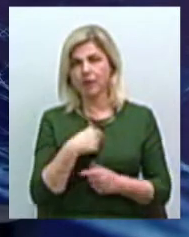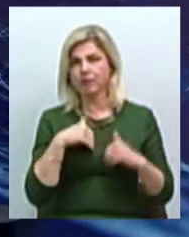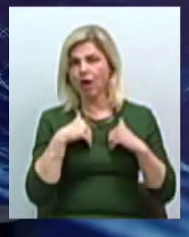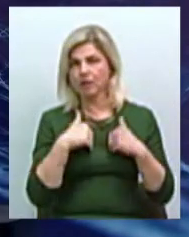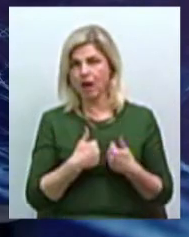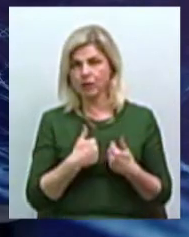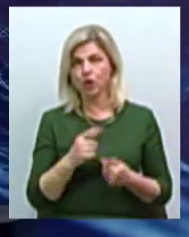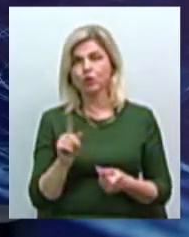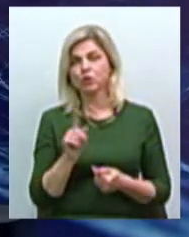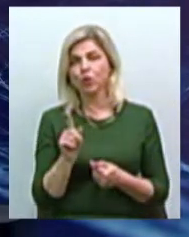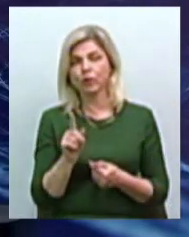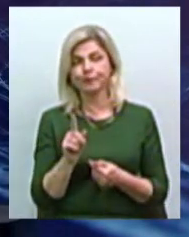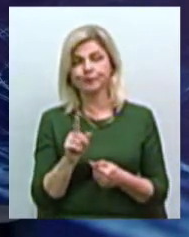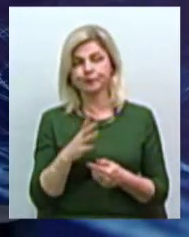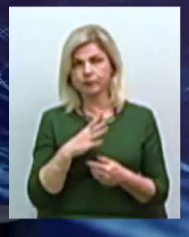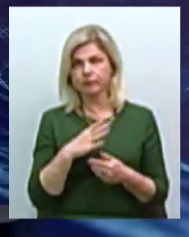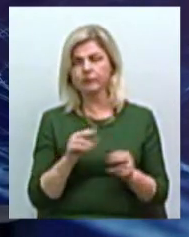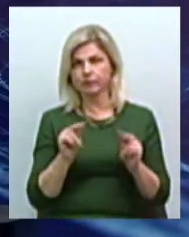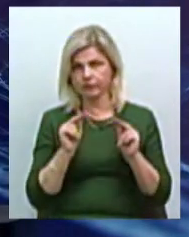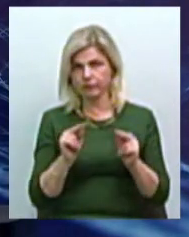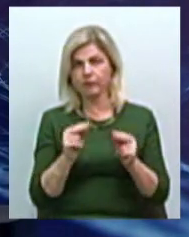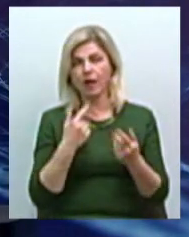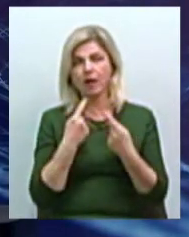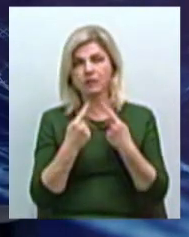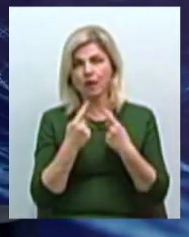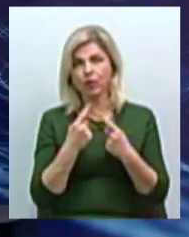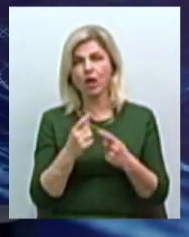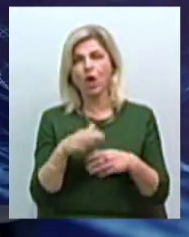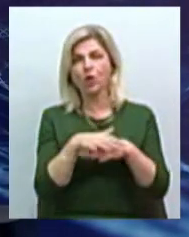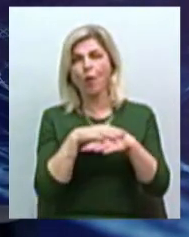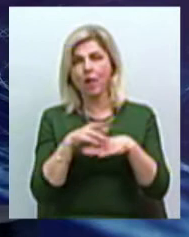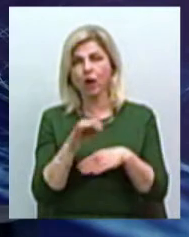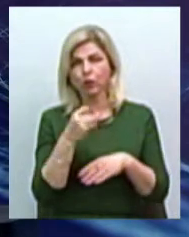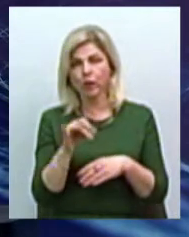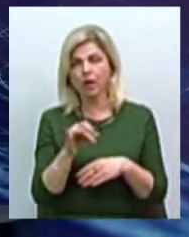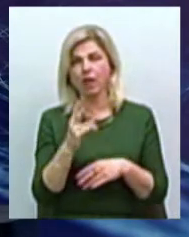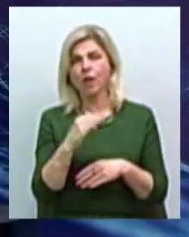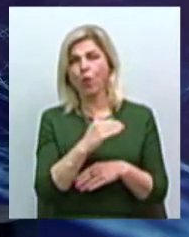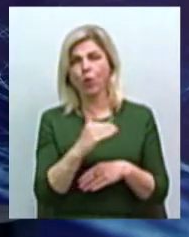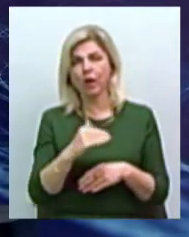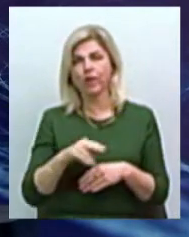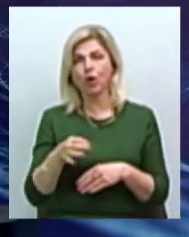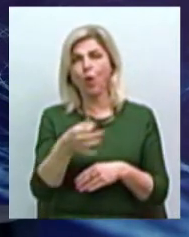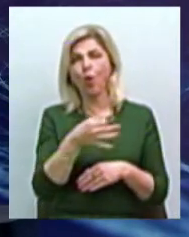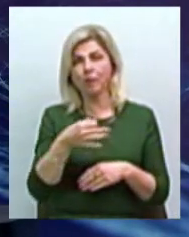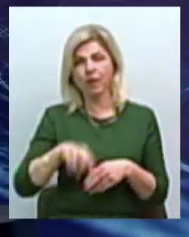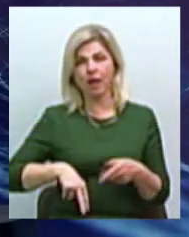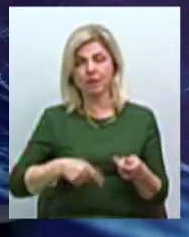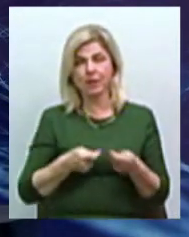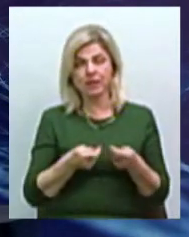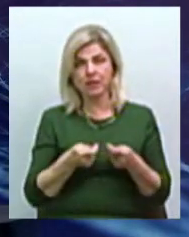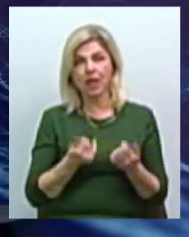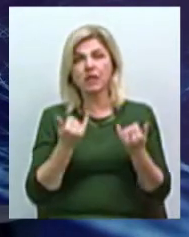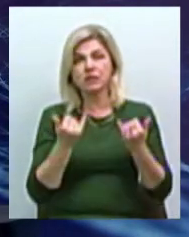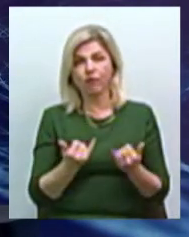состоявся відкорінний розмовір як з самих громадок, так і на уровні обласної адміністрації. сьогодні з головою